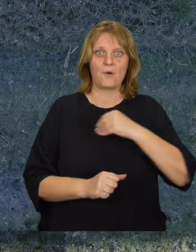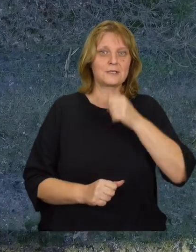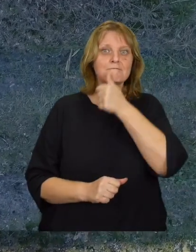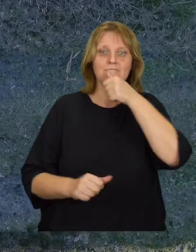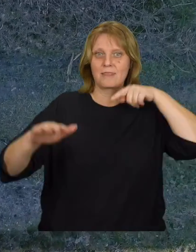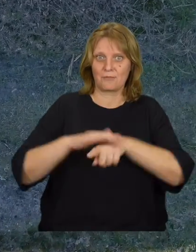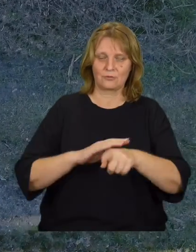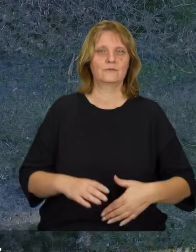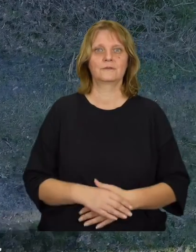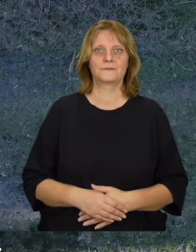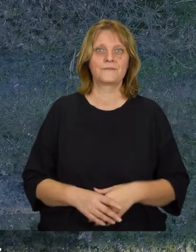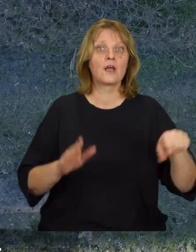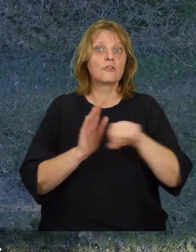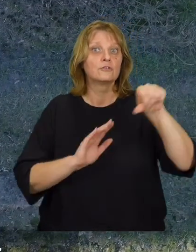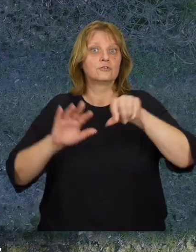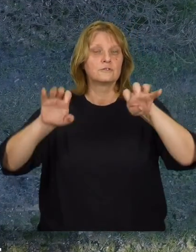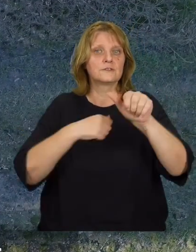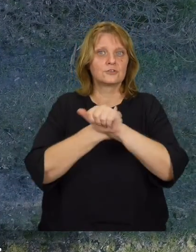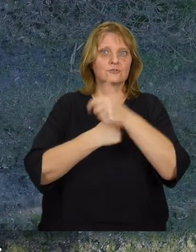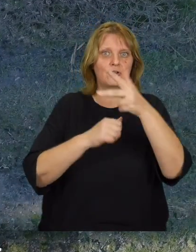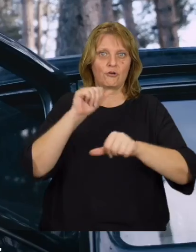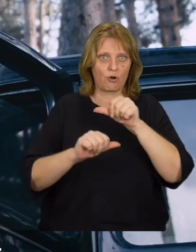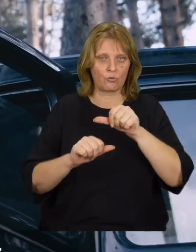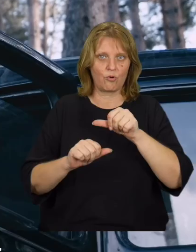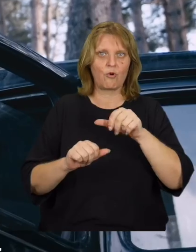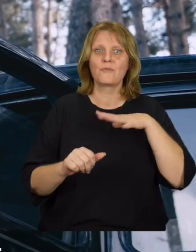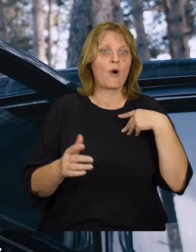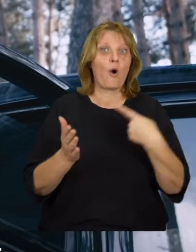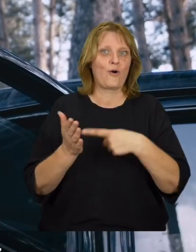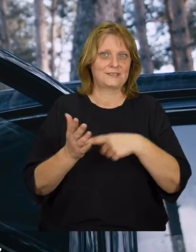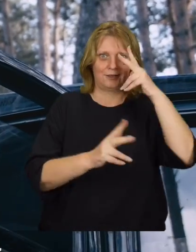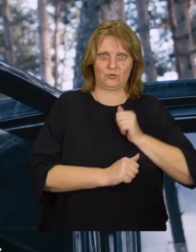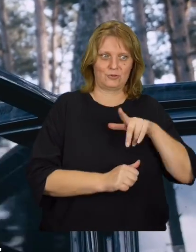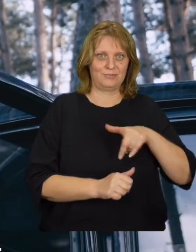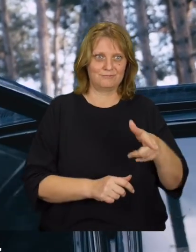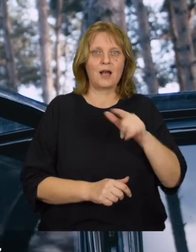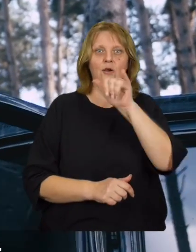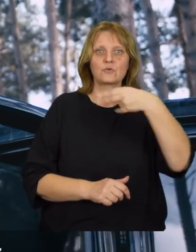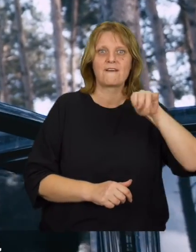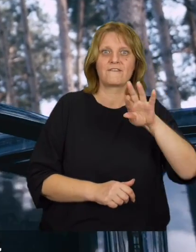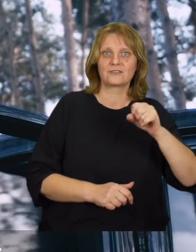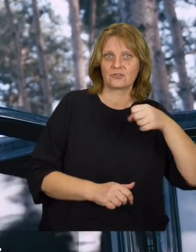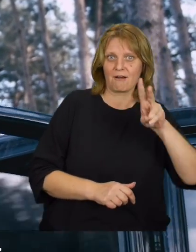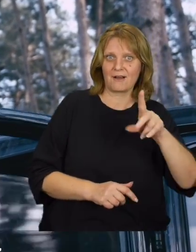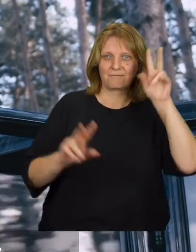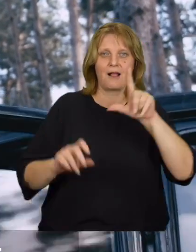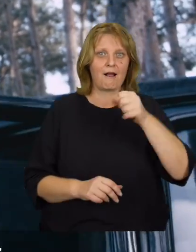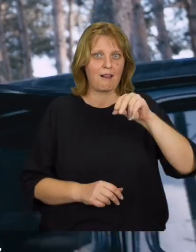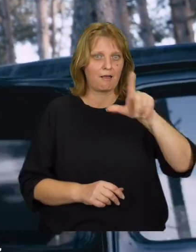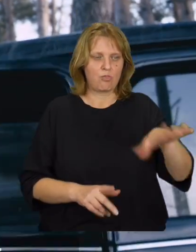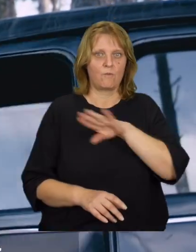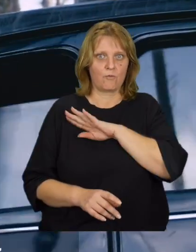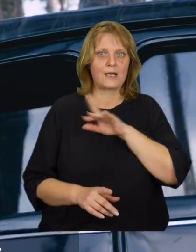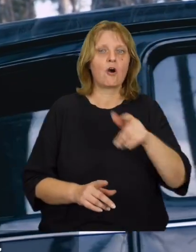niepodległościowego. Do 1963 roku, kiedy ostatni z nich, Józef Franczak pseudonim Lalek, zginął w boju,